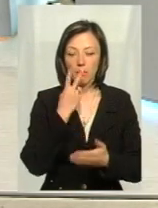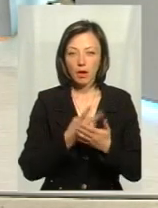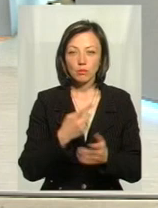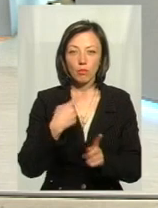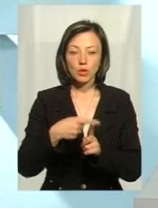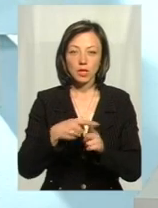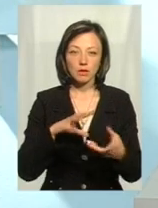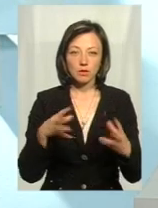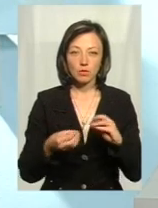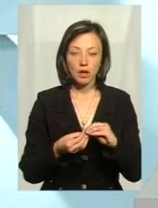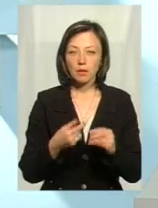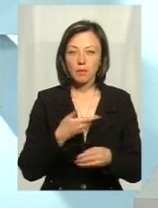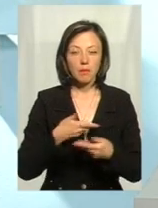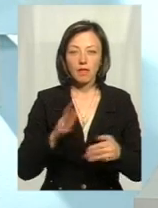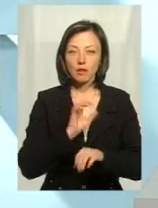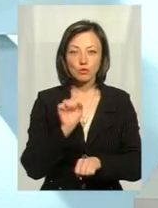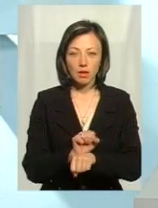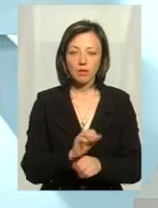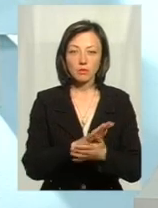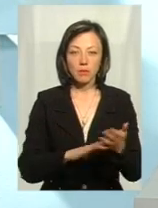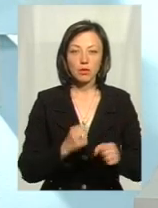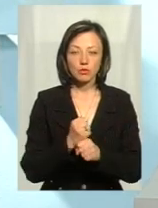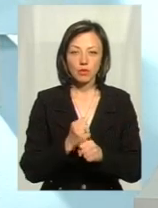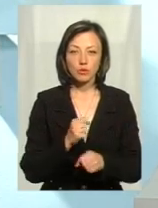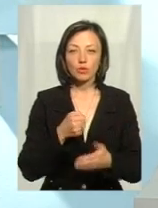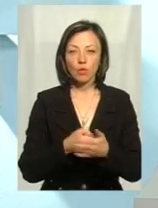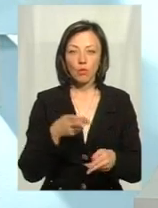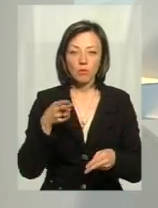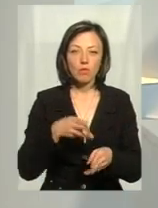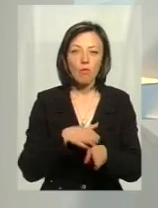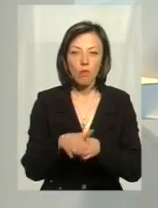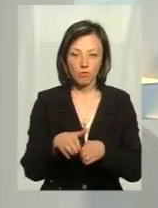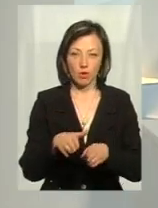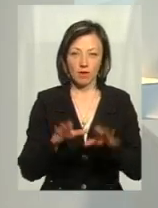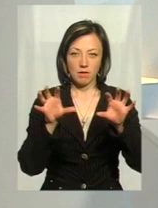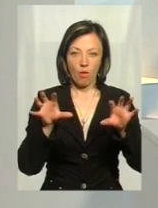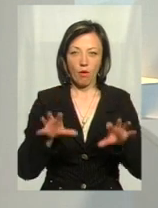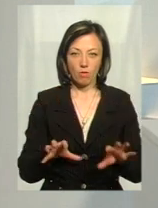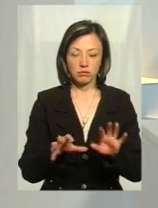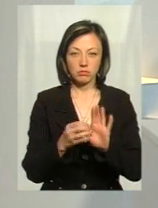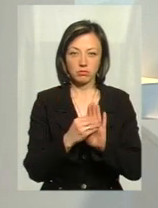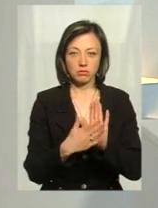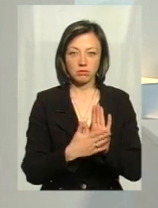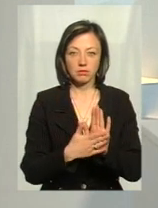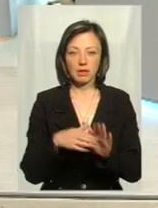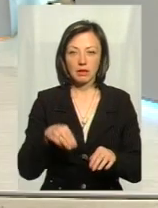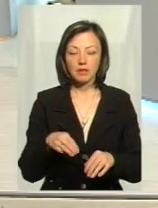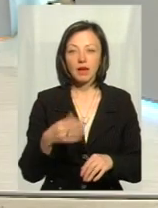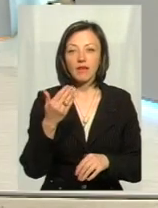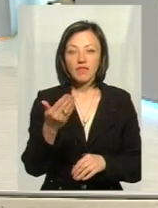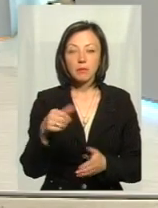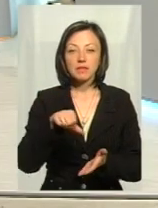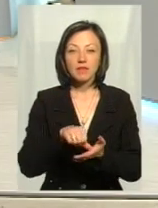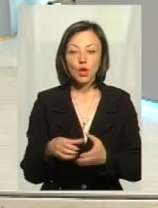позитивні наслідки, ми не зупинаємось і будемо працювати далі до повної легалізації. Пане Руслане, ви представляєте Союз таксистів